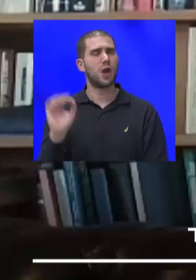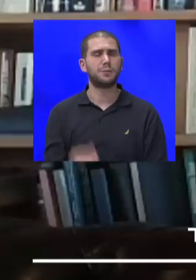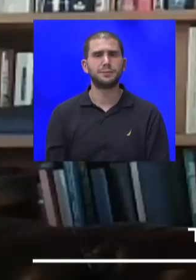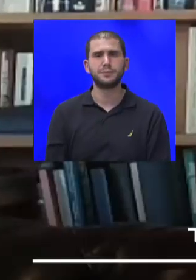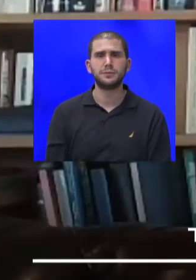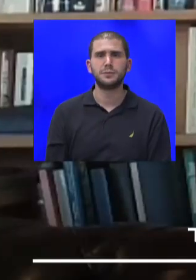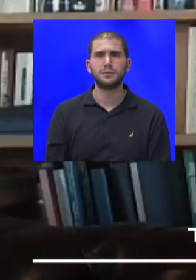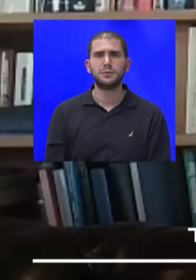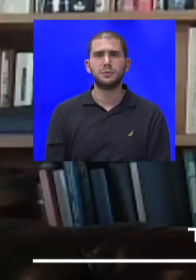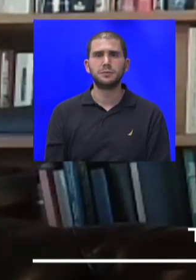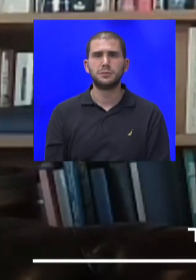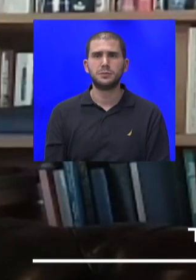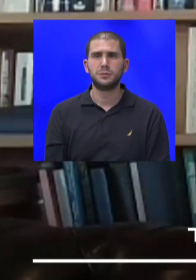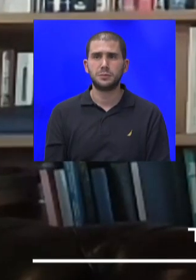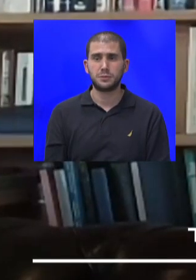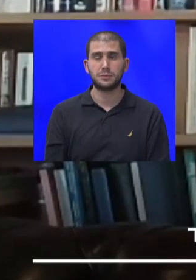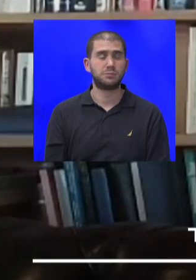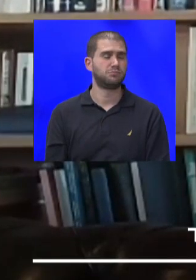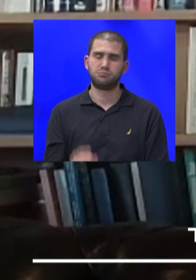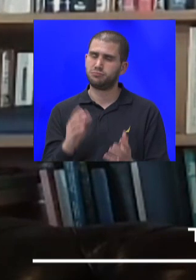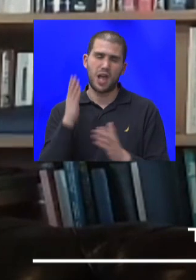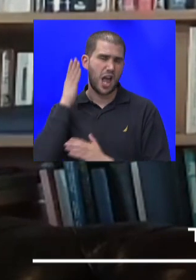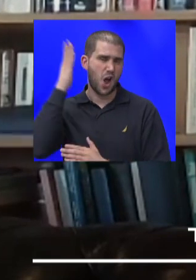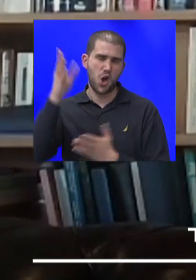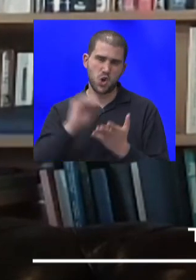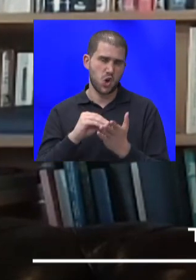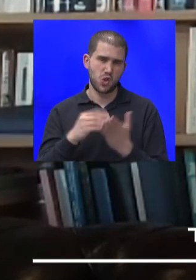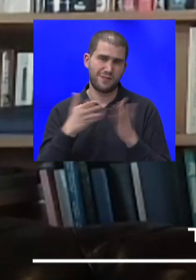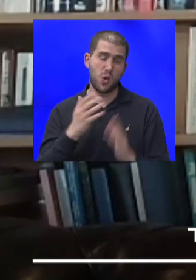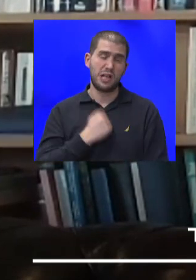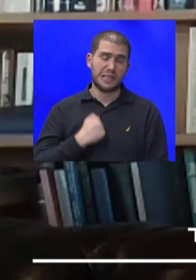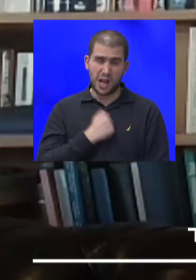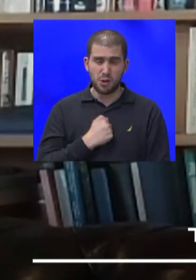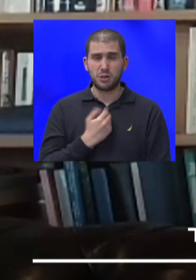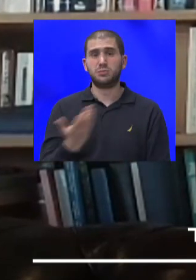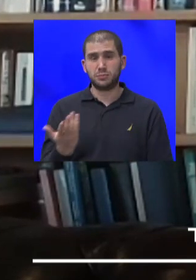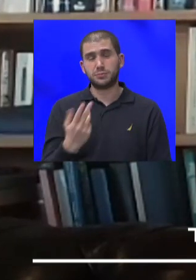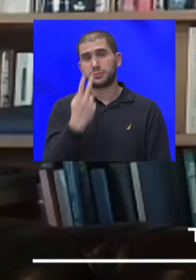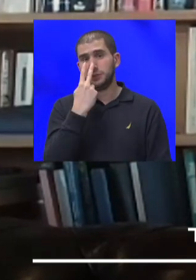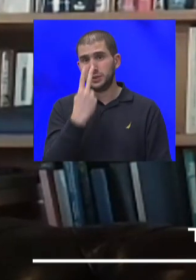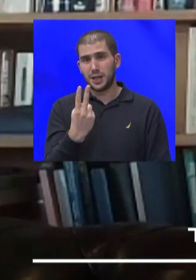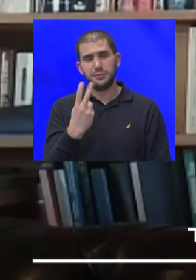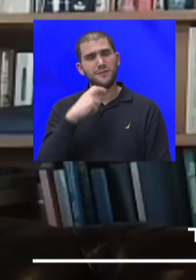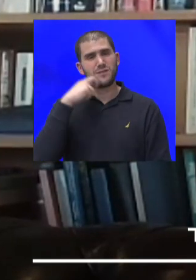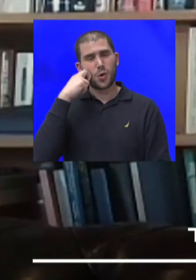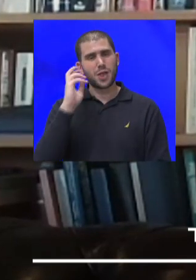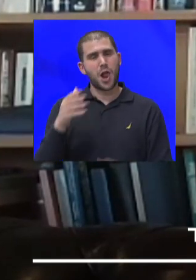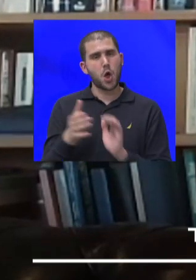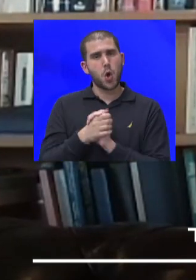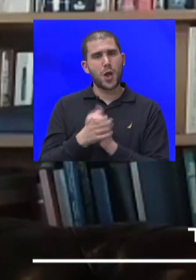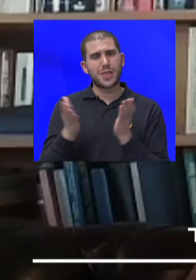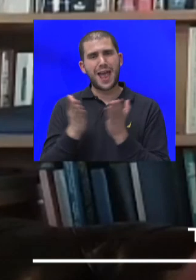רחוק מאוד מלפתוח לצערנו, אבל מסתכלים בפרגון לקולגות שלנו באילת ובים המלח,